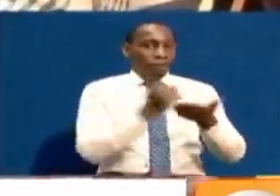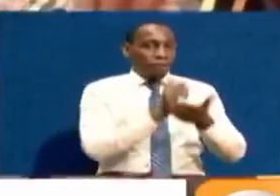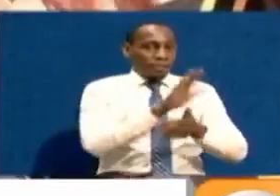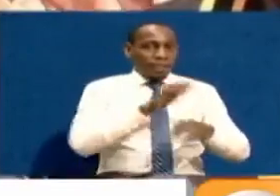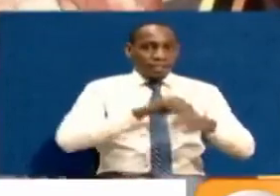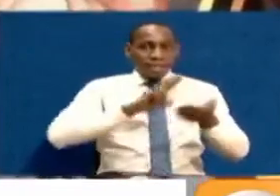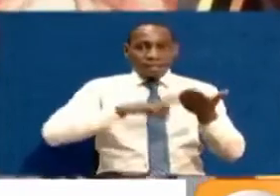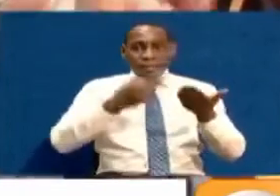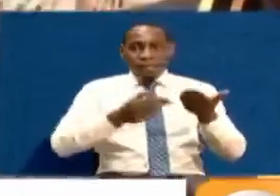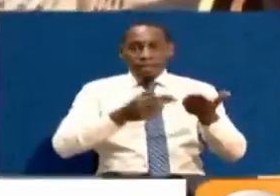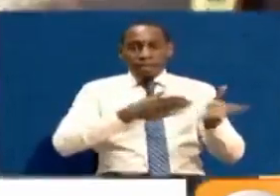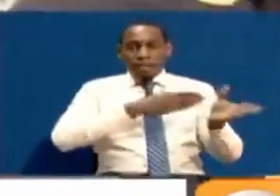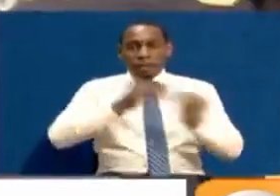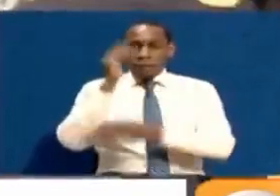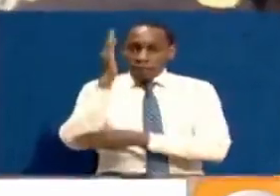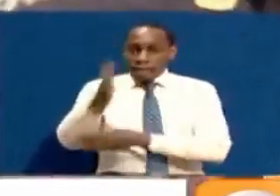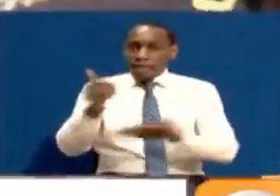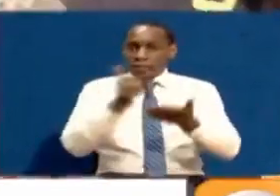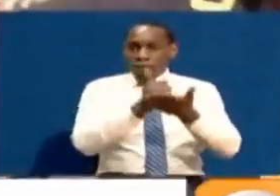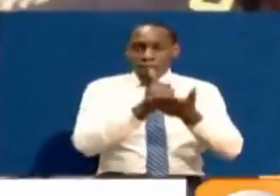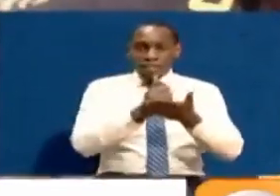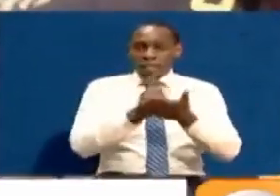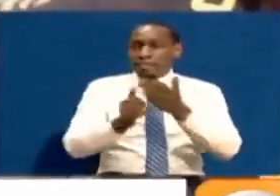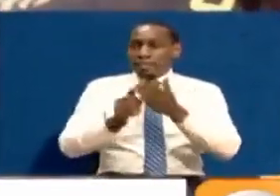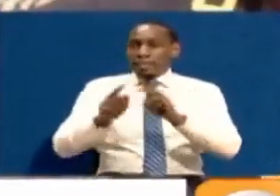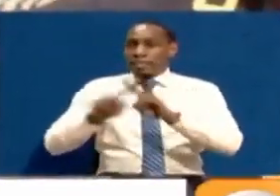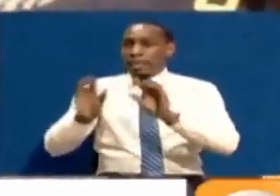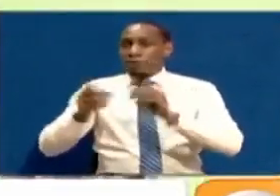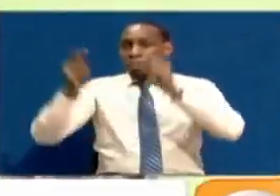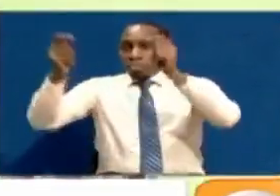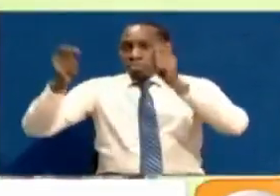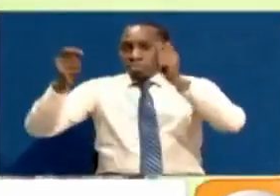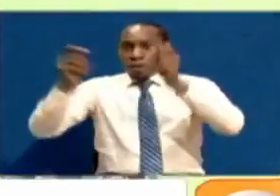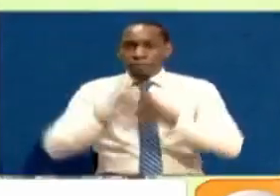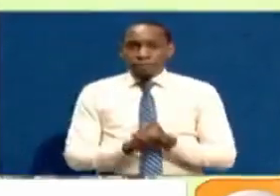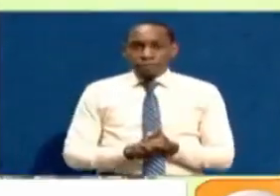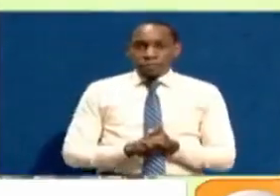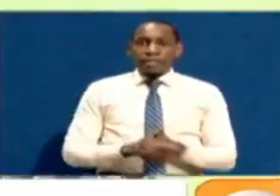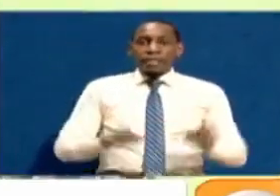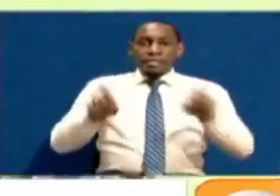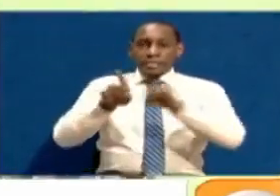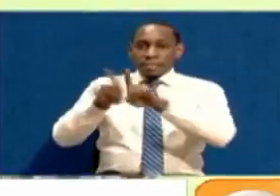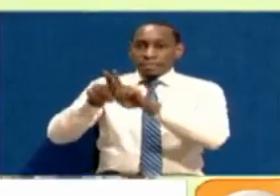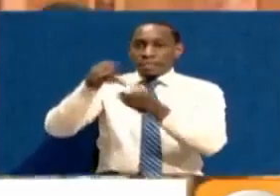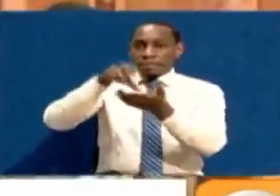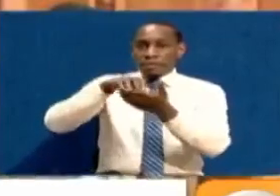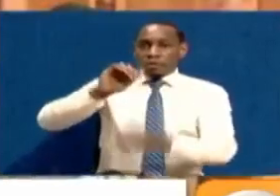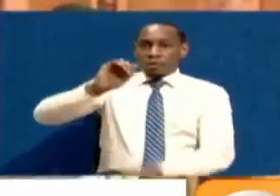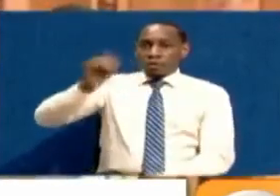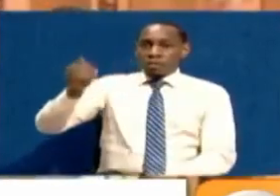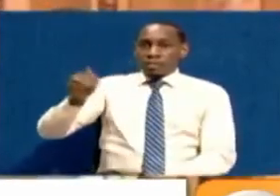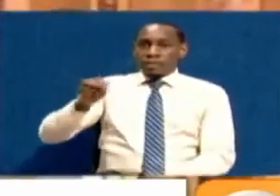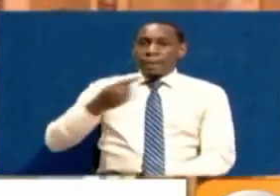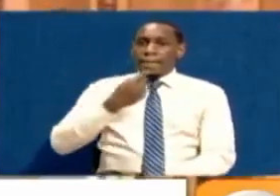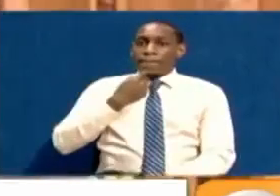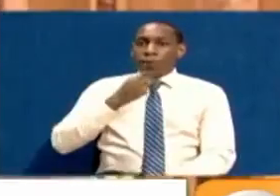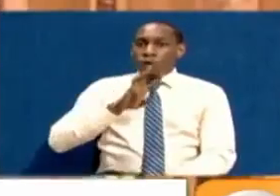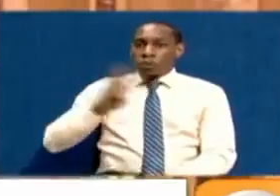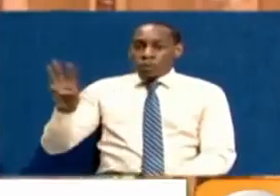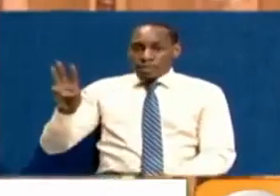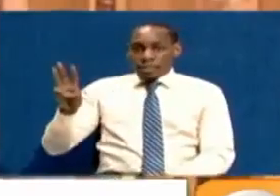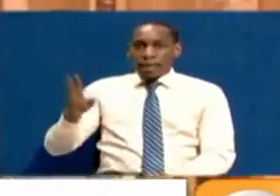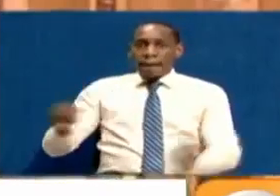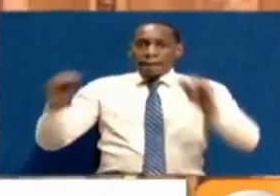So ukishindwa, hienda kuofisi yako straight, apana tena answer demonstration. Ngo maikiwa hiyo hiyo katika bunge la county ya pokot magaribi,